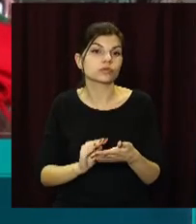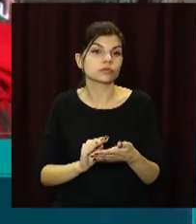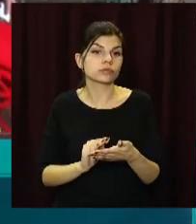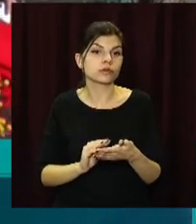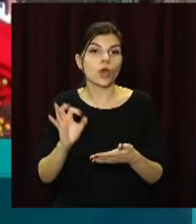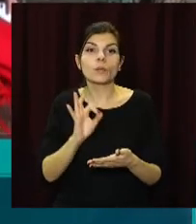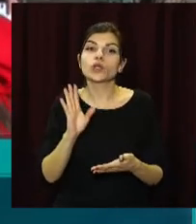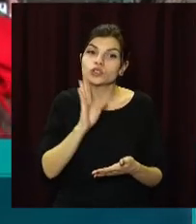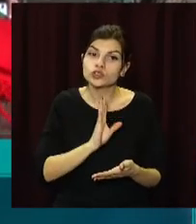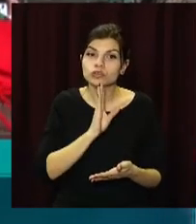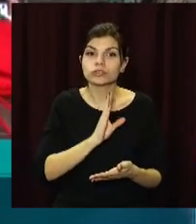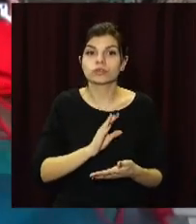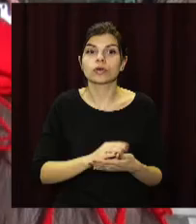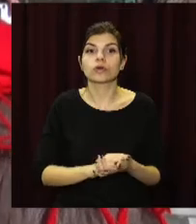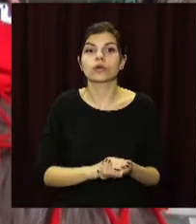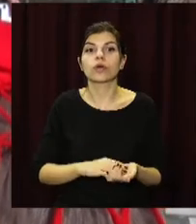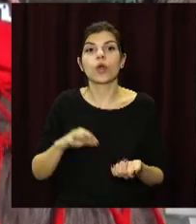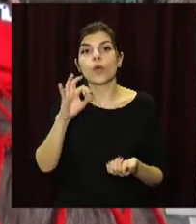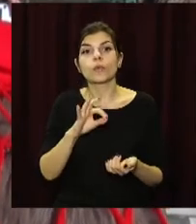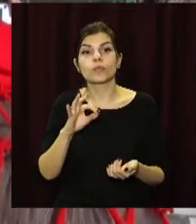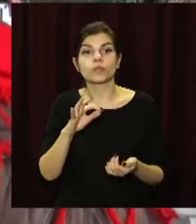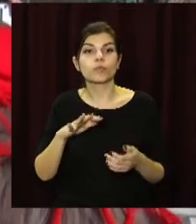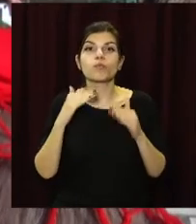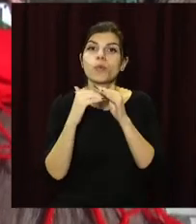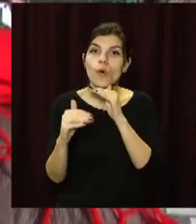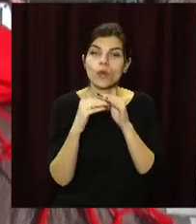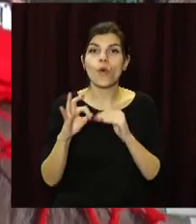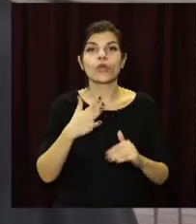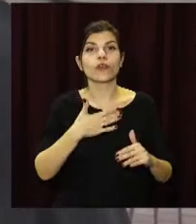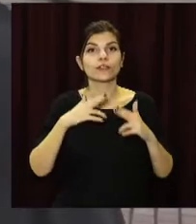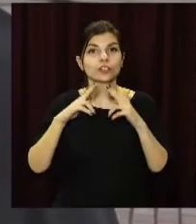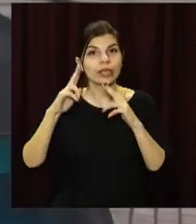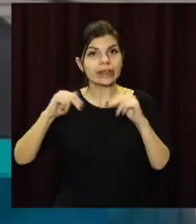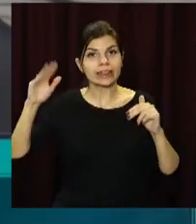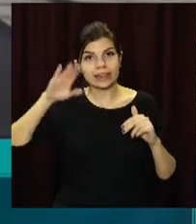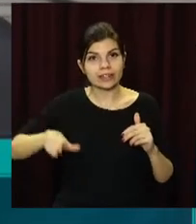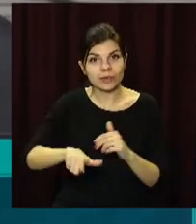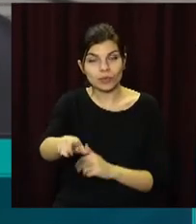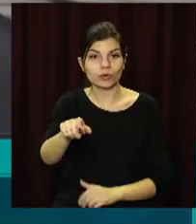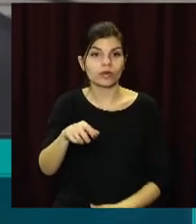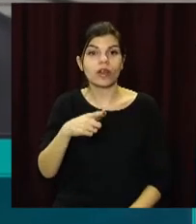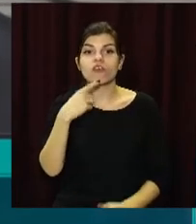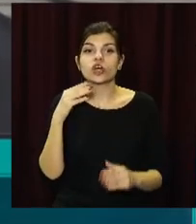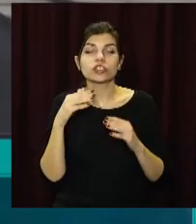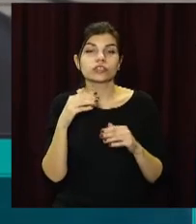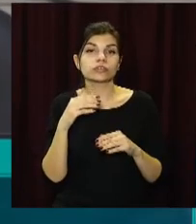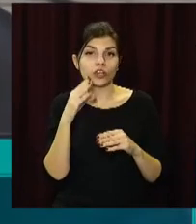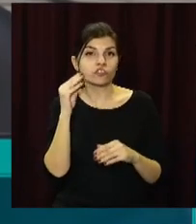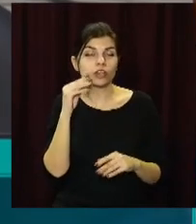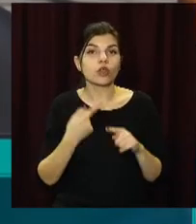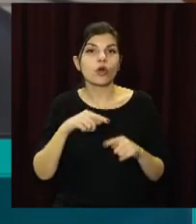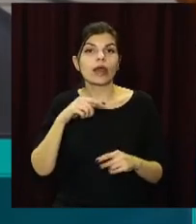жінку, про поля, про наше Дніпро. Шевченко – ніби духовний лідер нації,